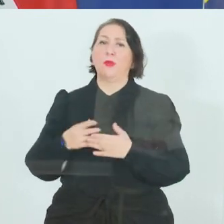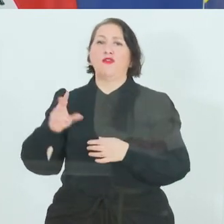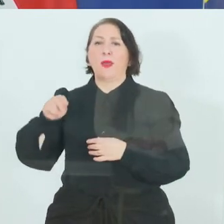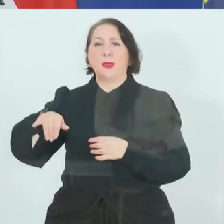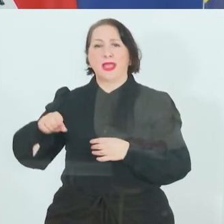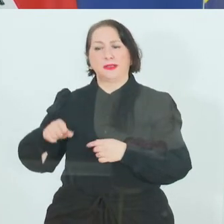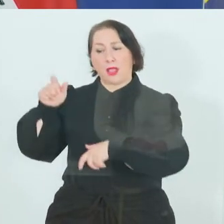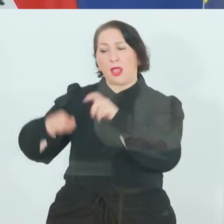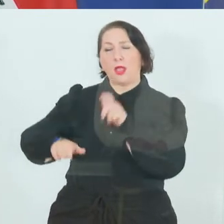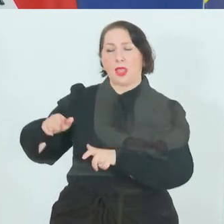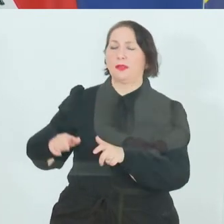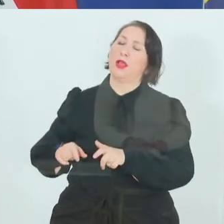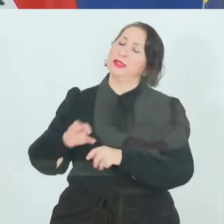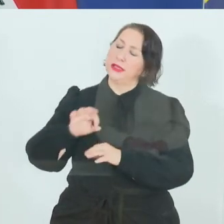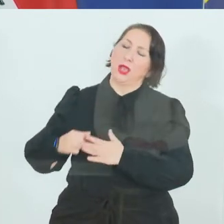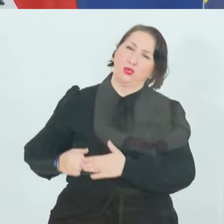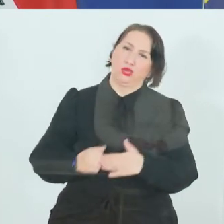des AMS sehr intensiv.